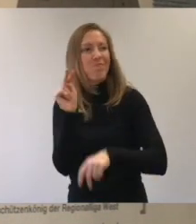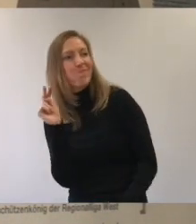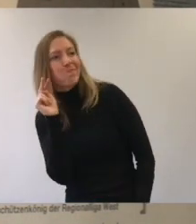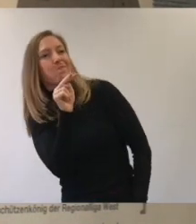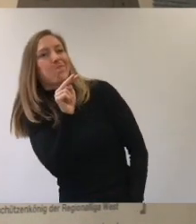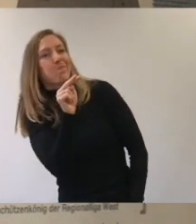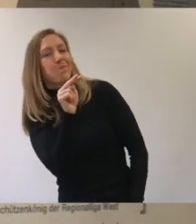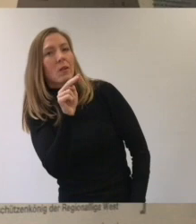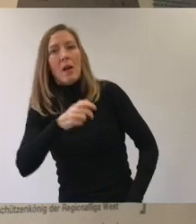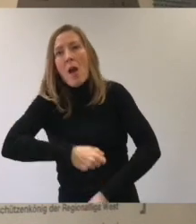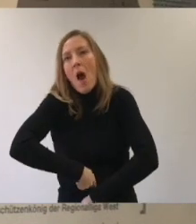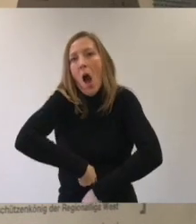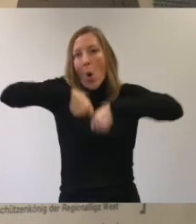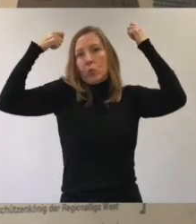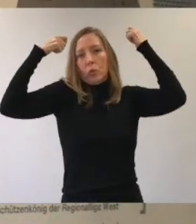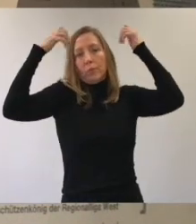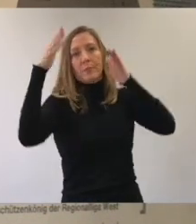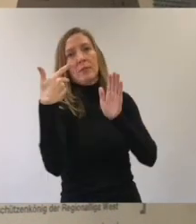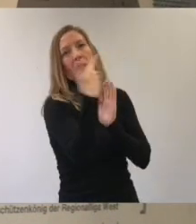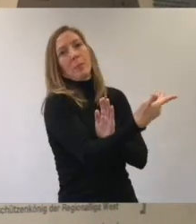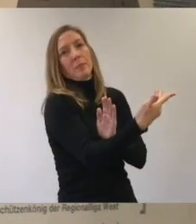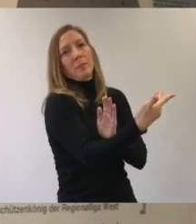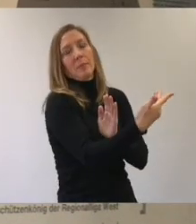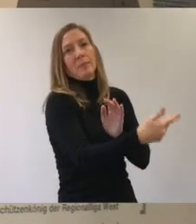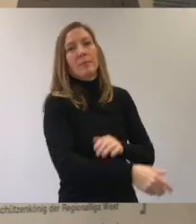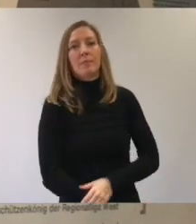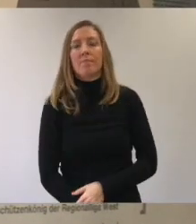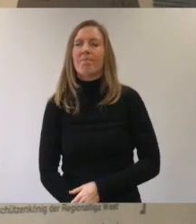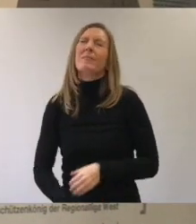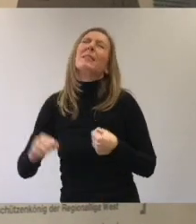Dann zieht Amos Pieper sein Trikot aus und gibt es dem Jungen.